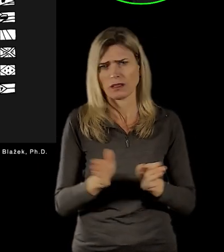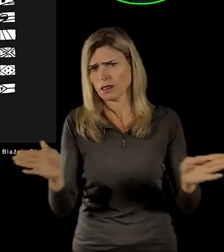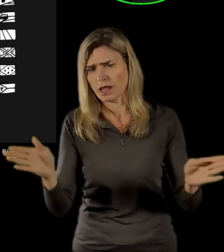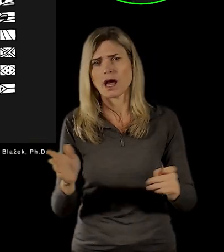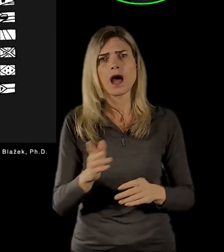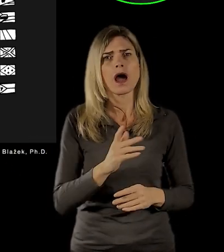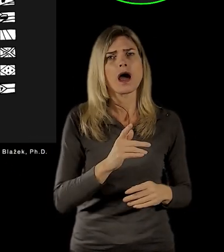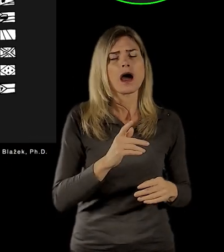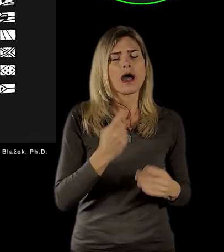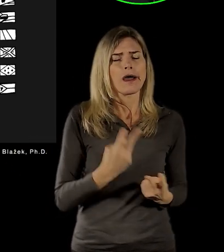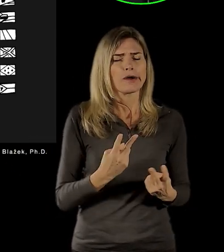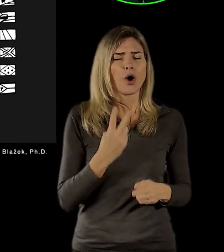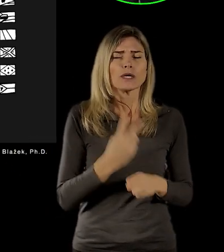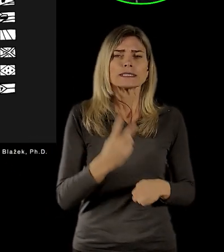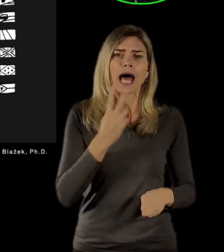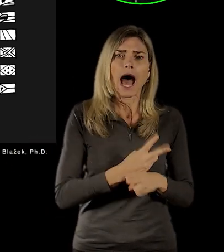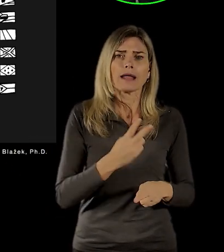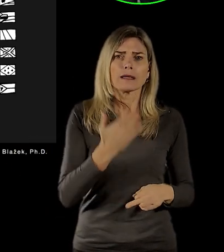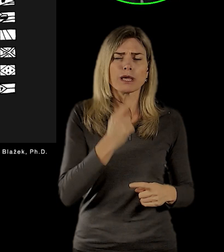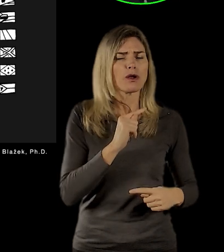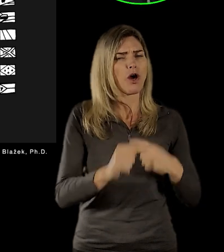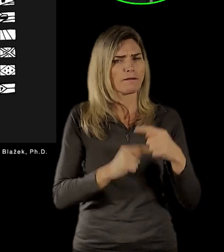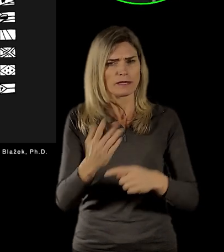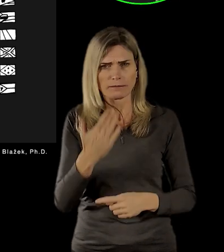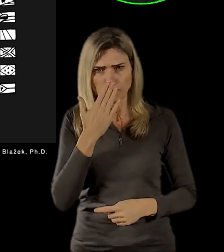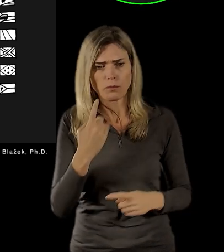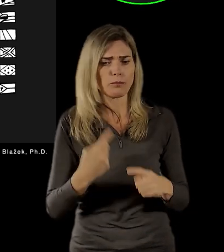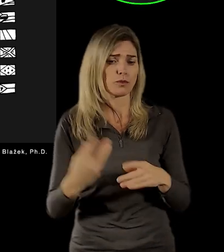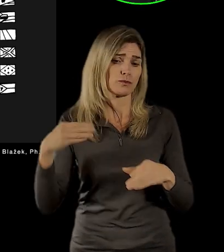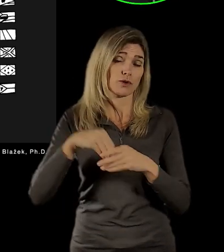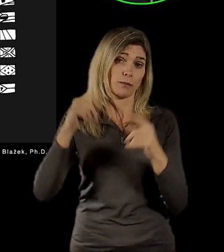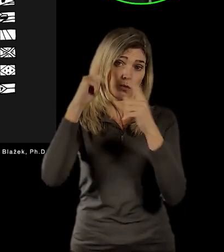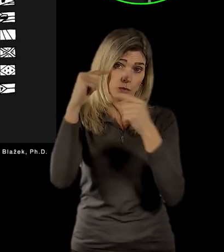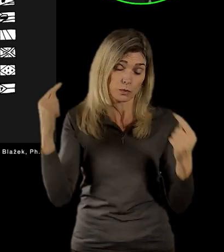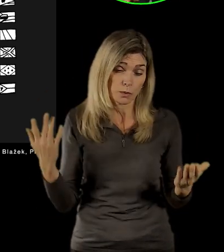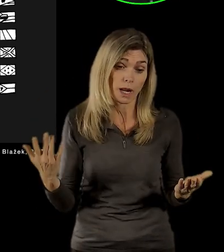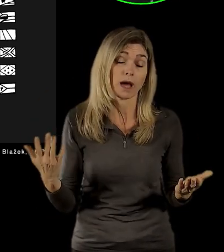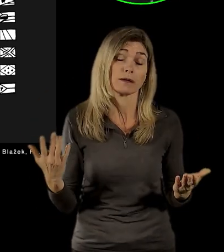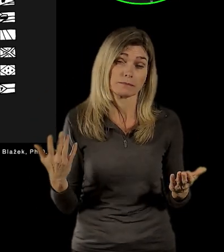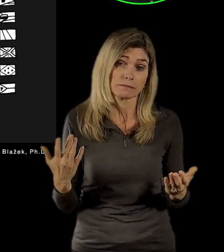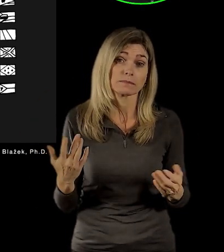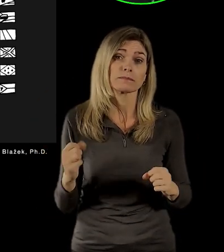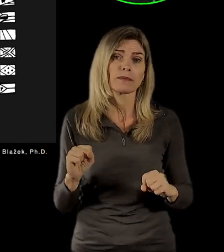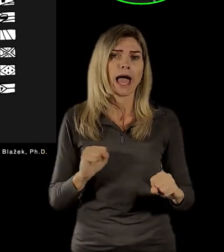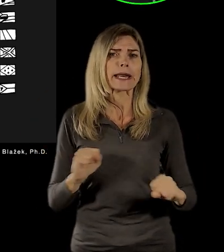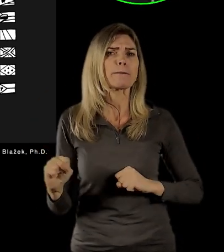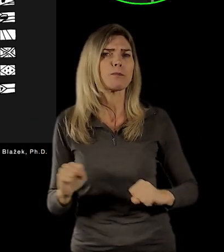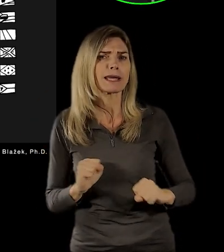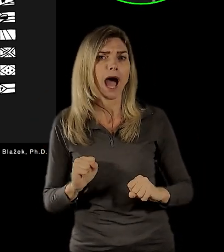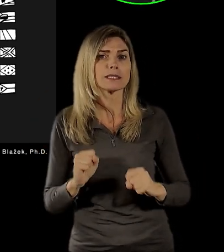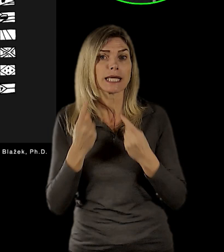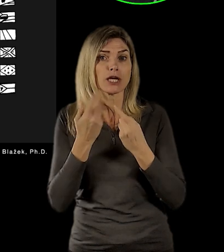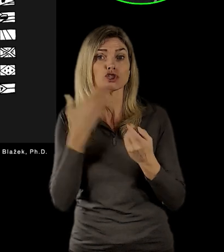jednotlivých celcích jako státních i kulturních, bych řekl, republikánské Československo